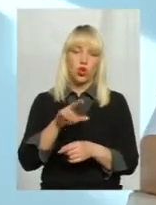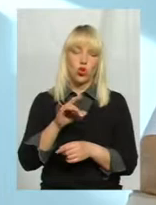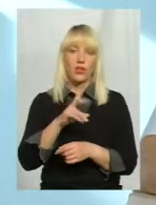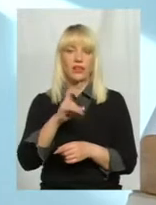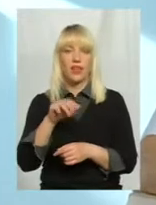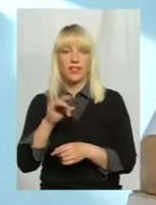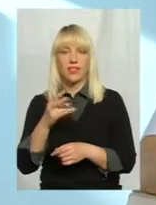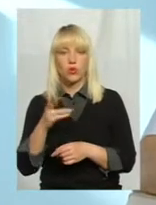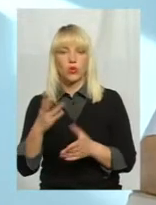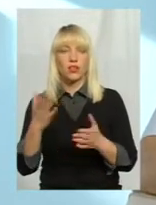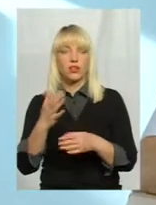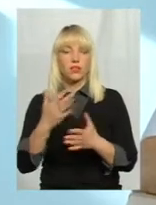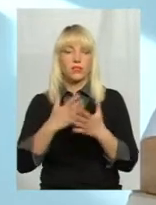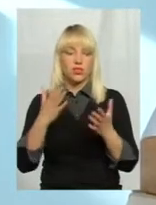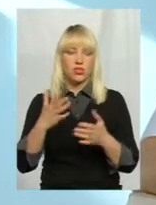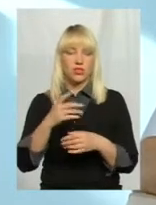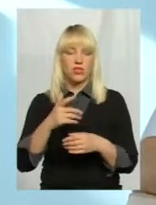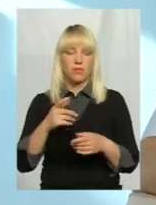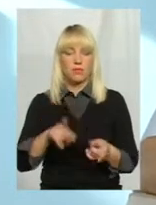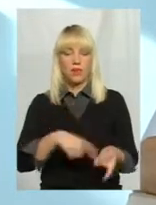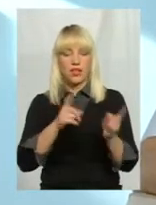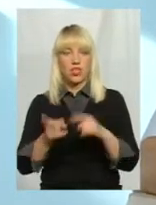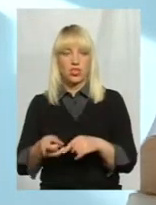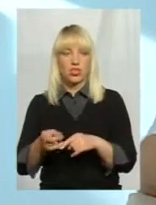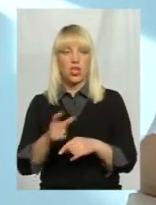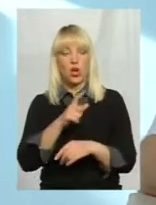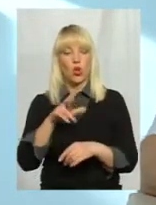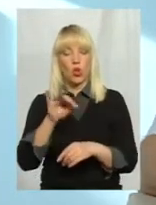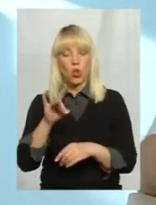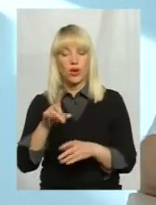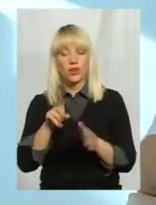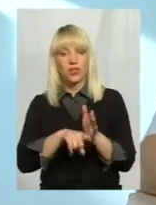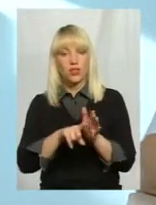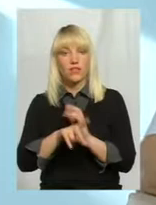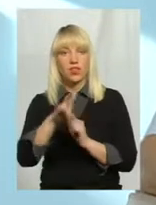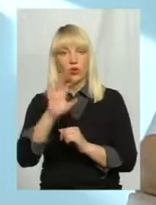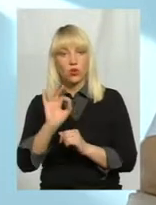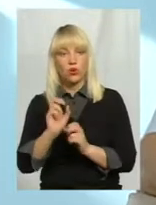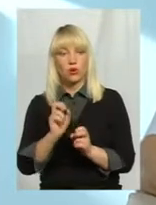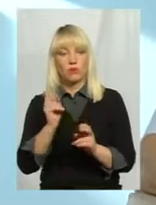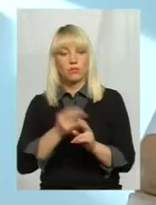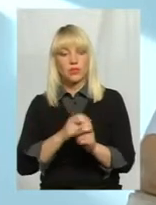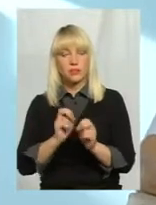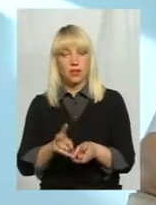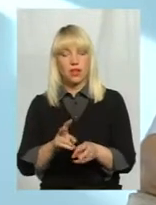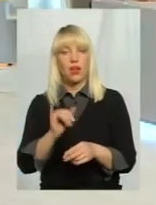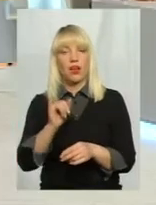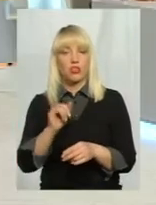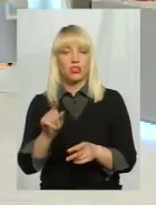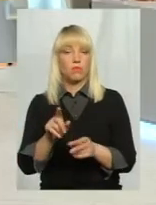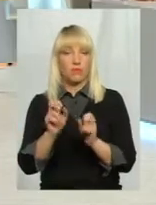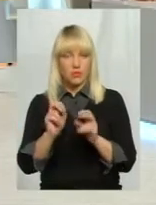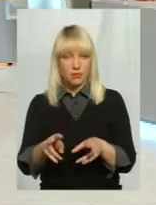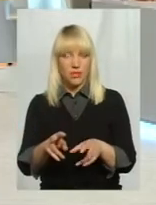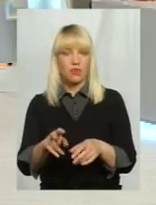на який сьогодні більшість обласних водоканалів перейшли, хлор дешевше, але небезпека. Тому за те, що воно небезпечно,